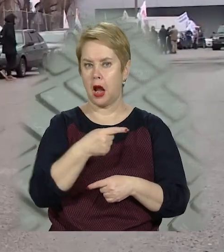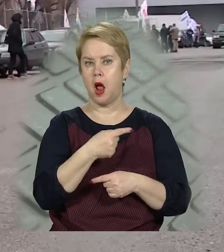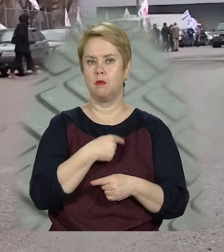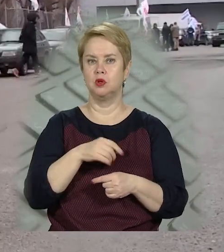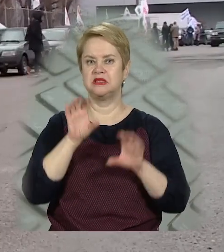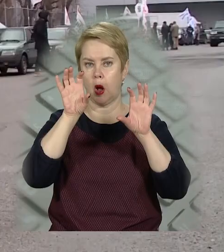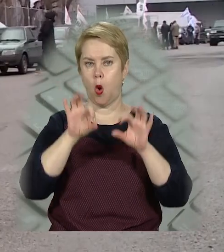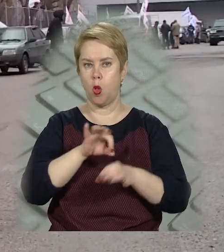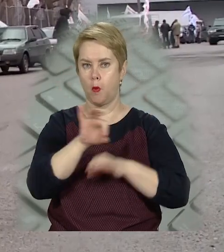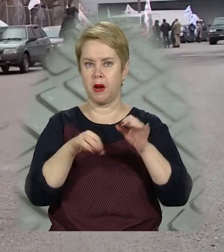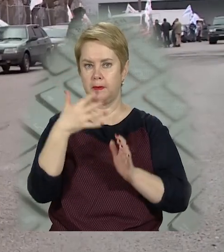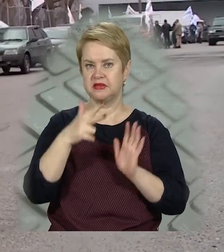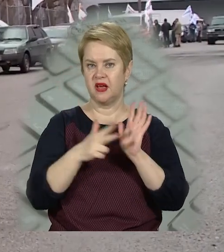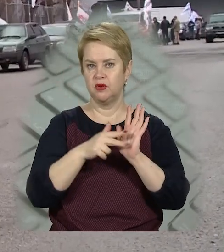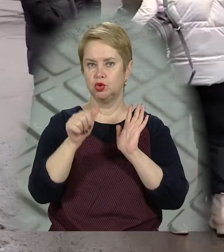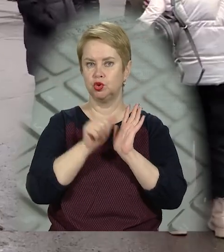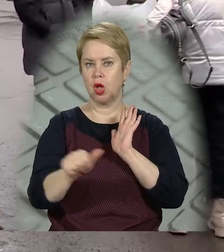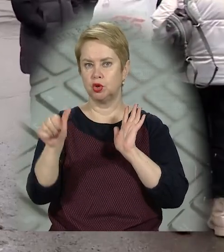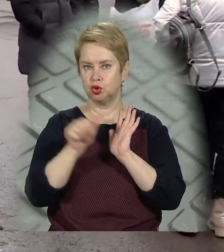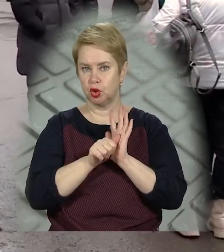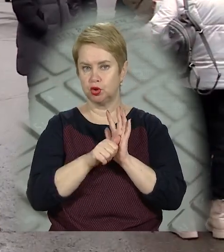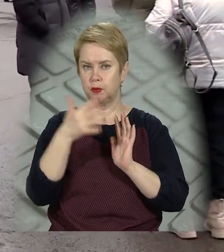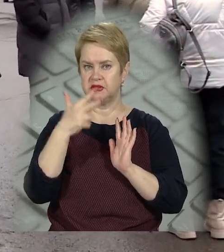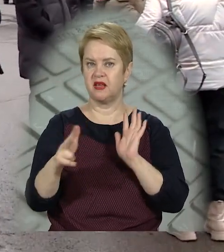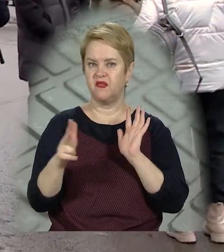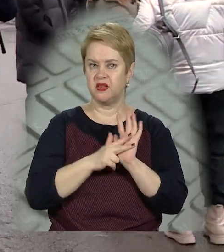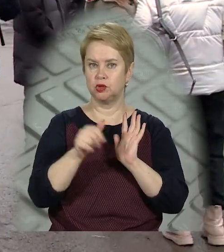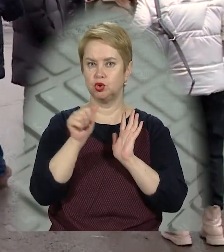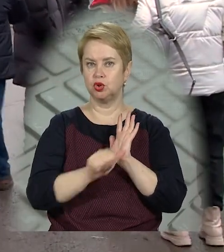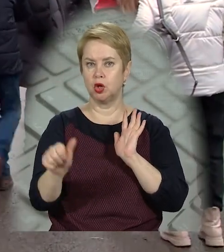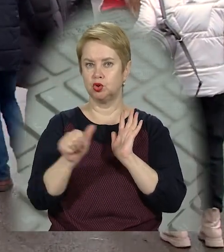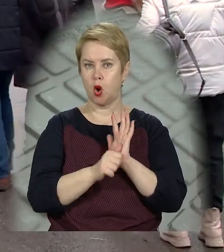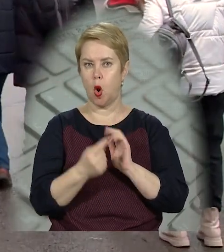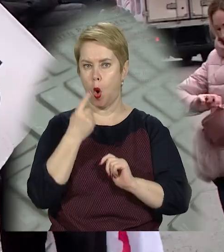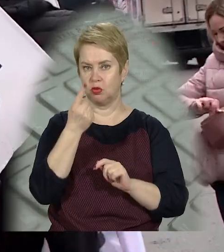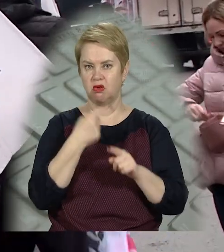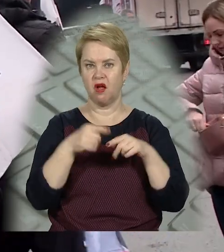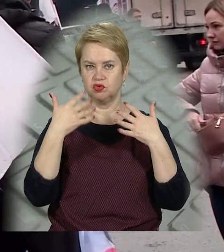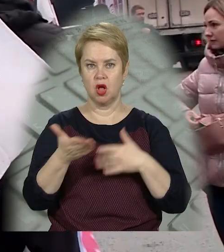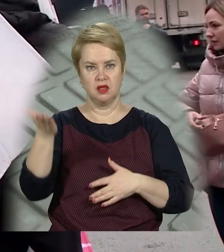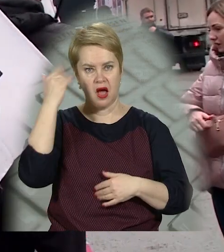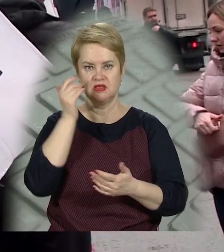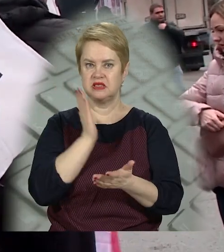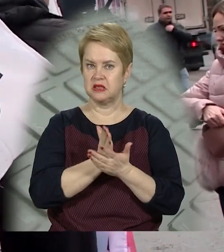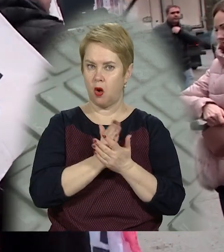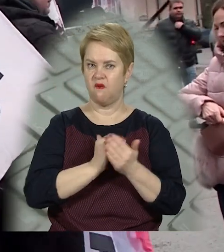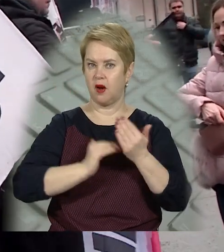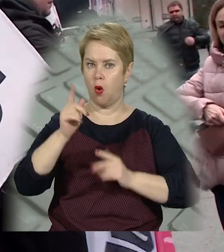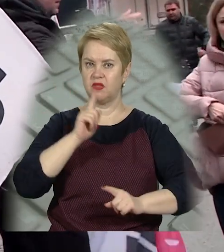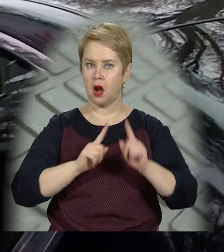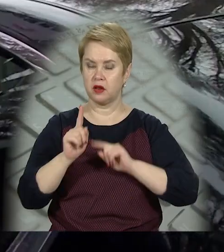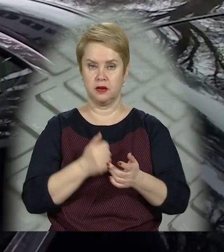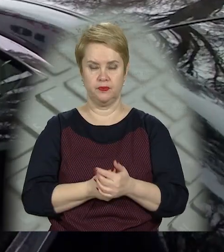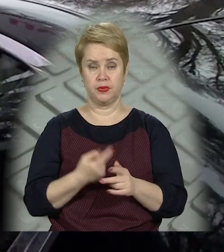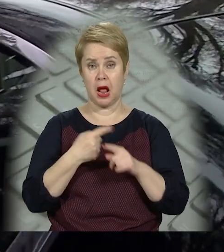прийняти законопроект 5866 чи 58661, які вже давно знаходяться у Верховній